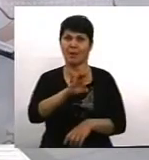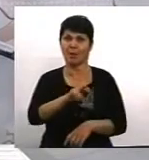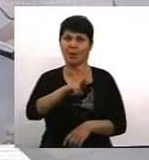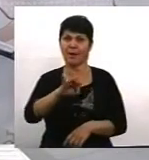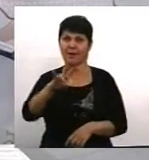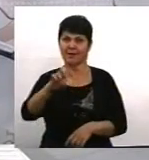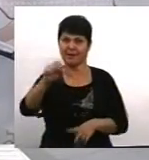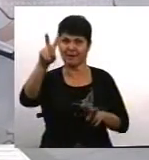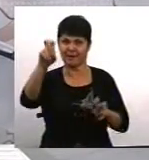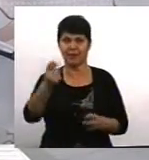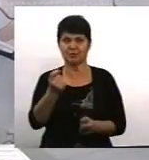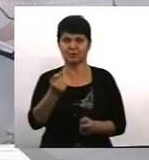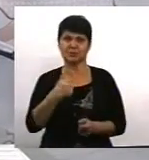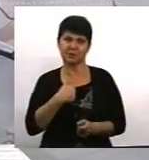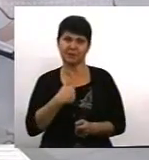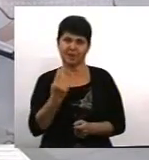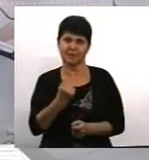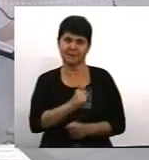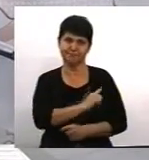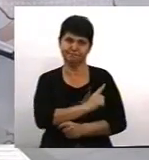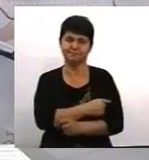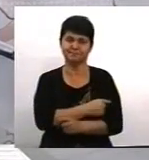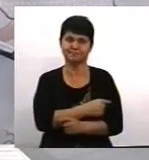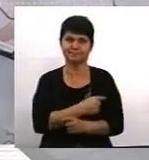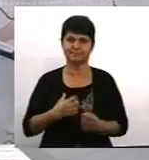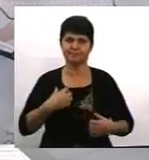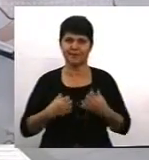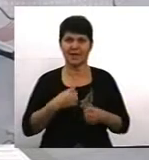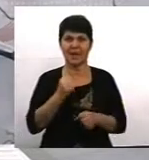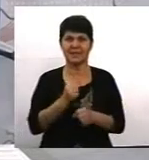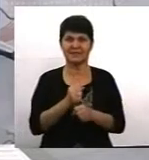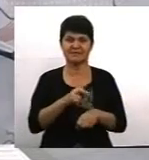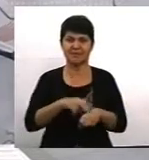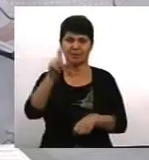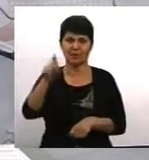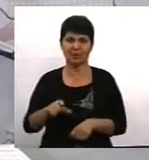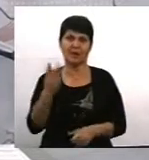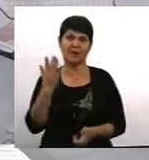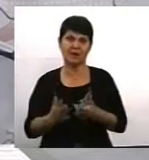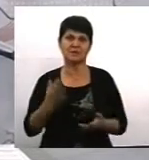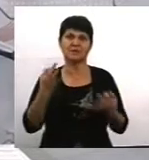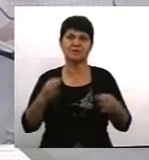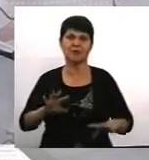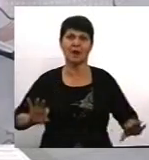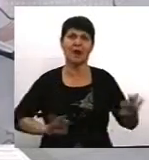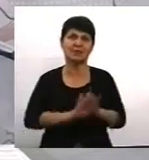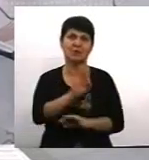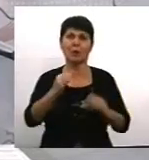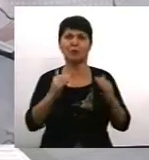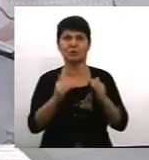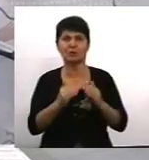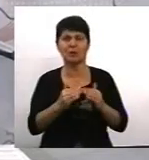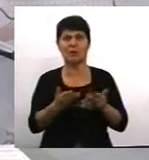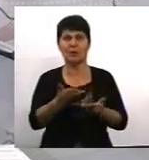трошечки мене напоружує, що працівник поліції говорить про те, що якщо дозволяє архітектура будинку, то ми відділимо